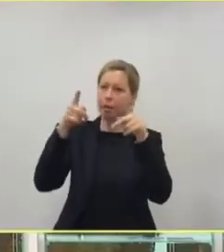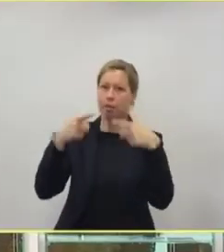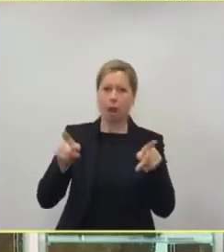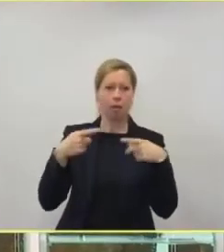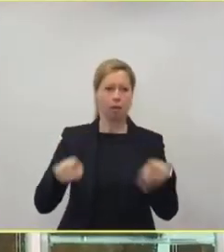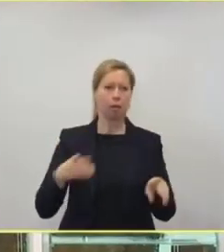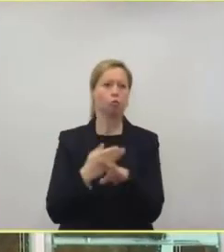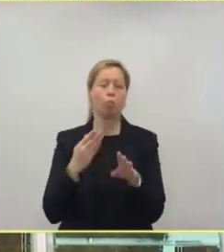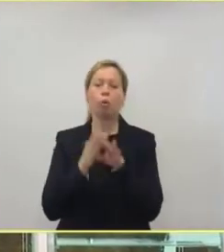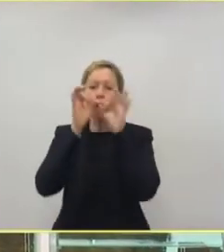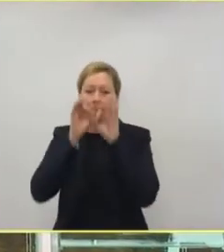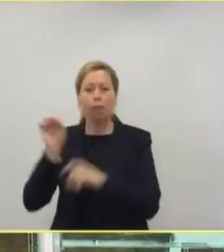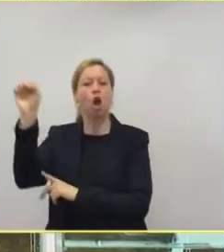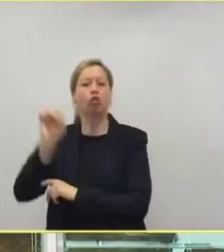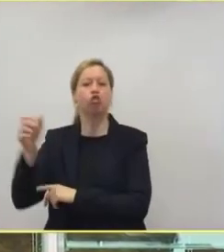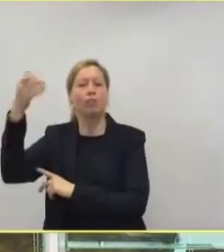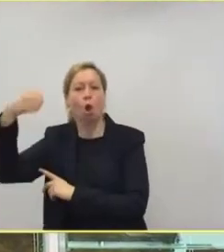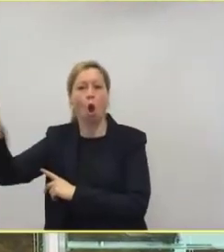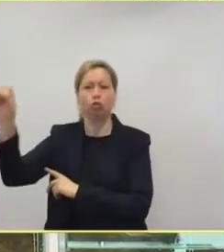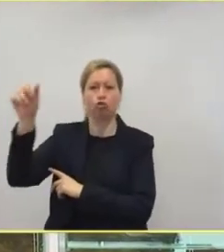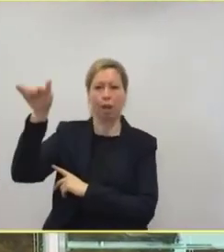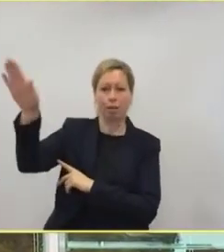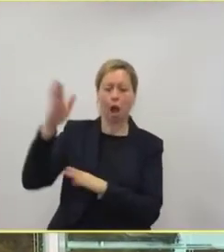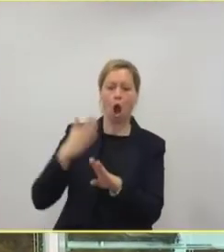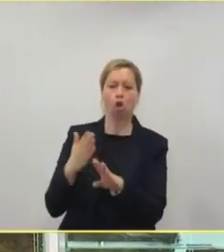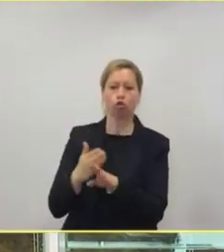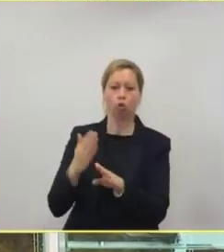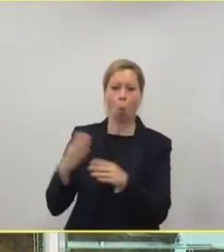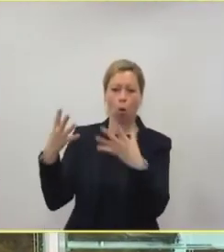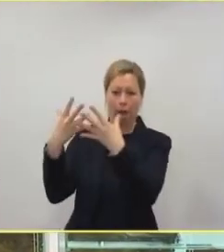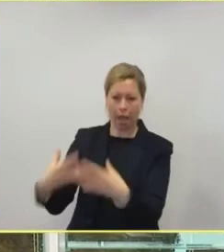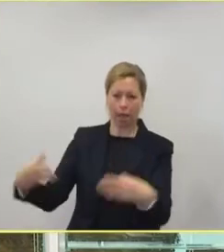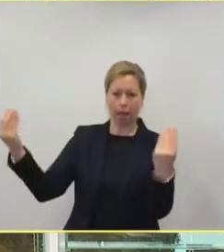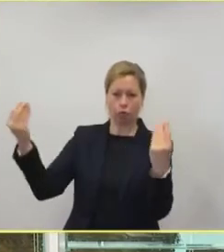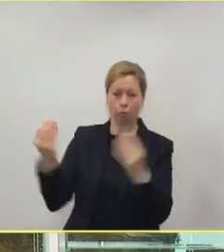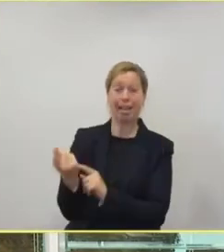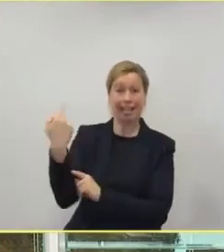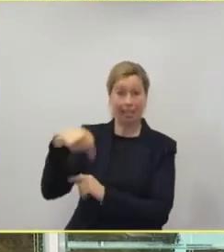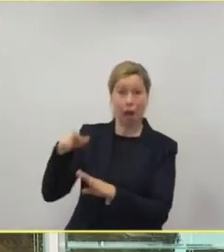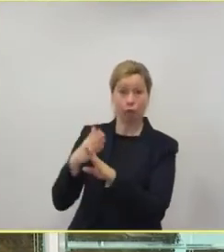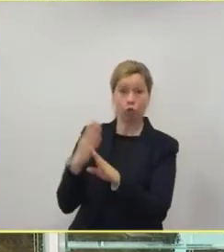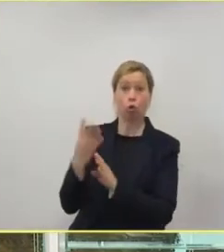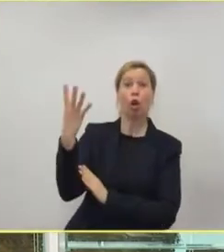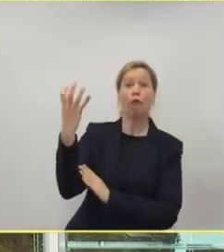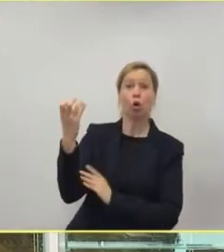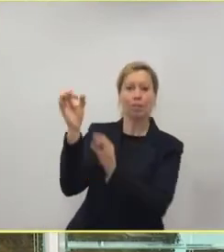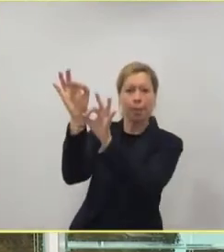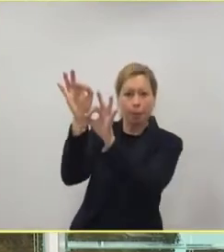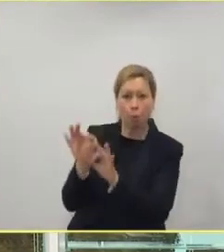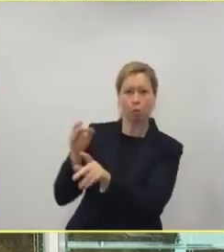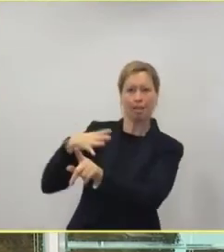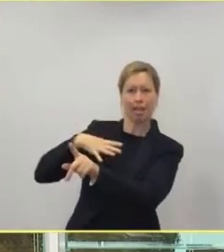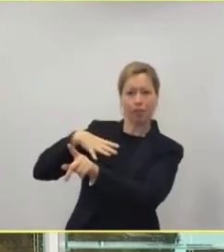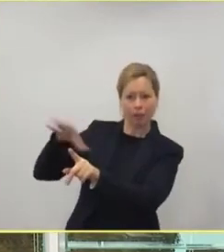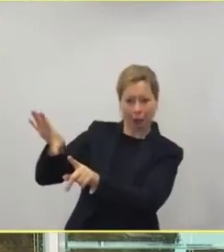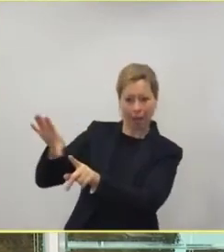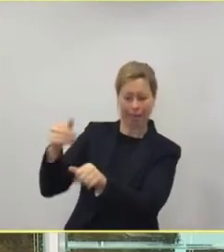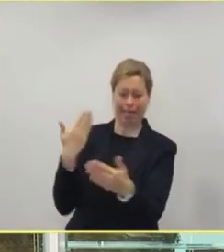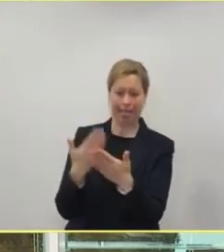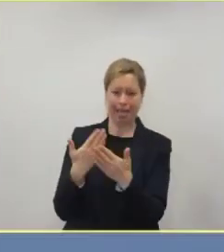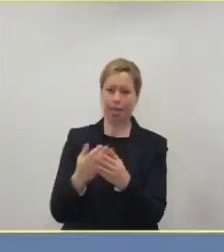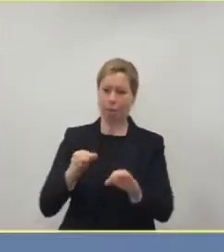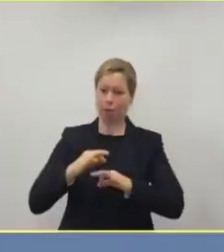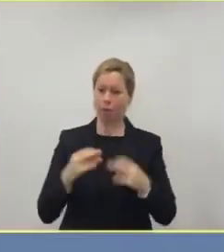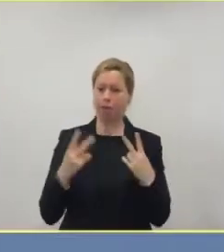Schleswig-Holstein beispielsweise von seinen 700 knapp Intensivbetten 40 Prozent frei. Ich wollte damit nur sagen, wir haben innerhalb von Deutschland schon